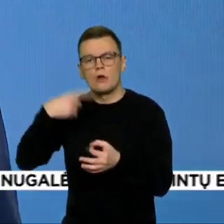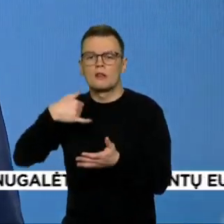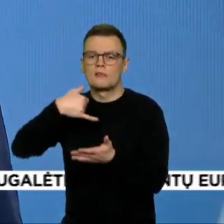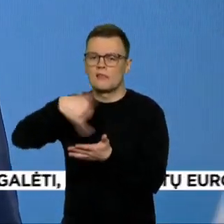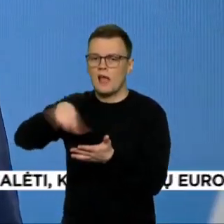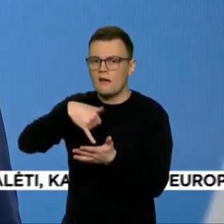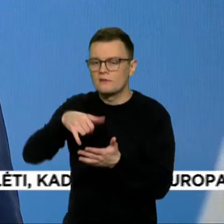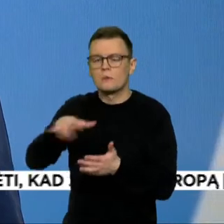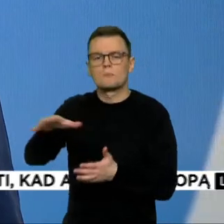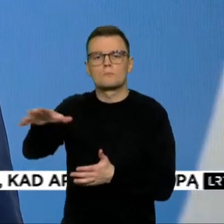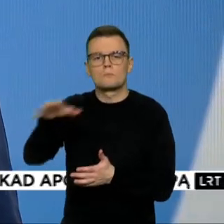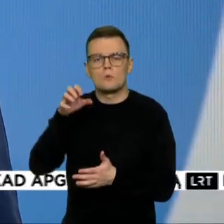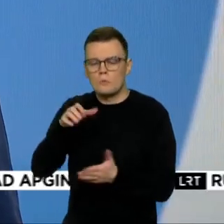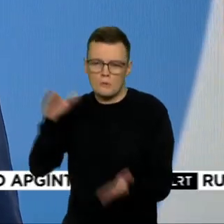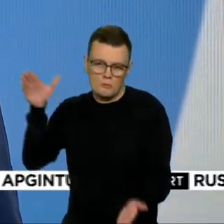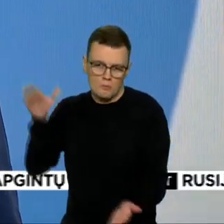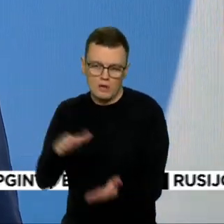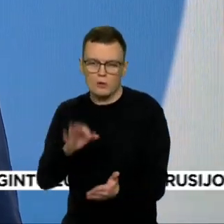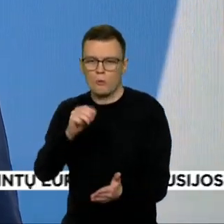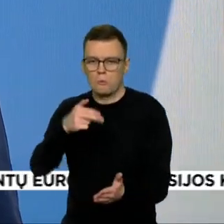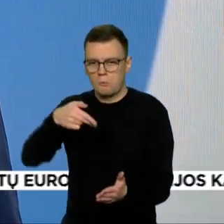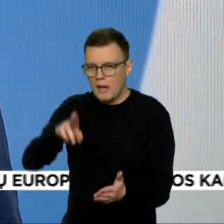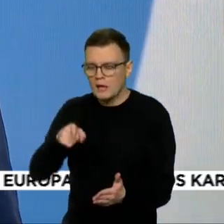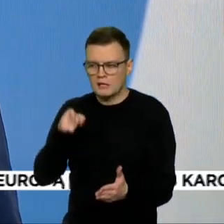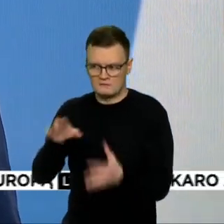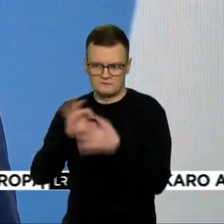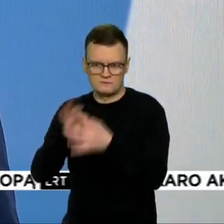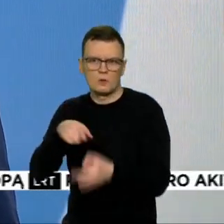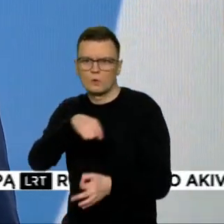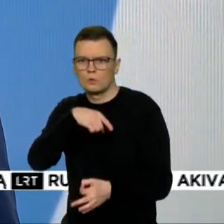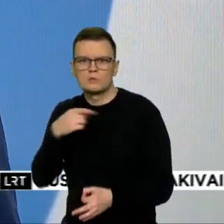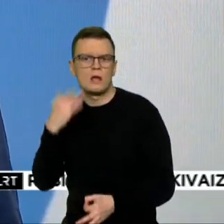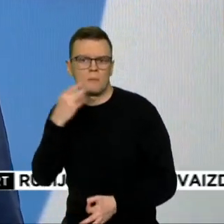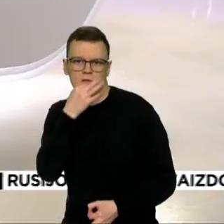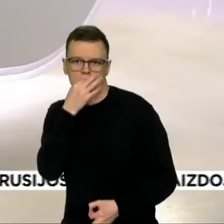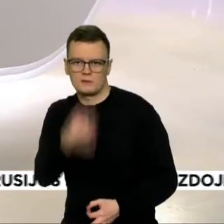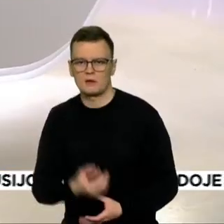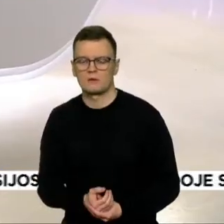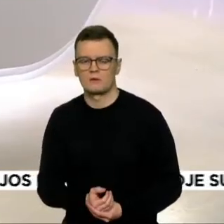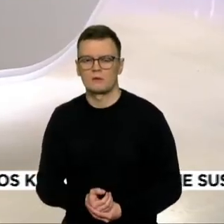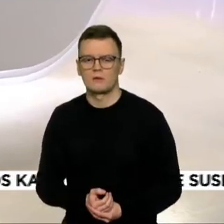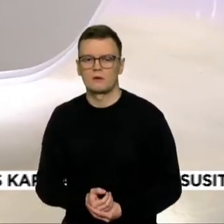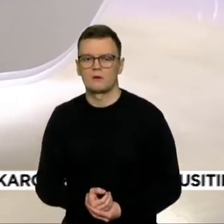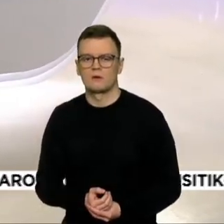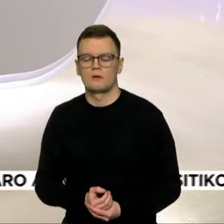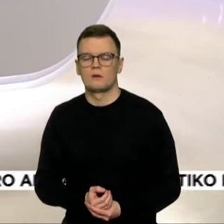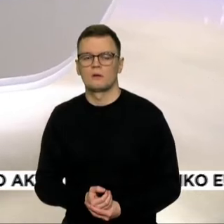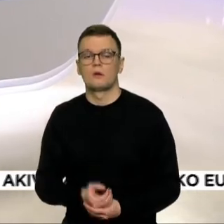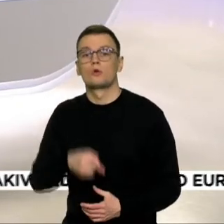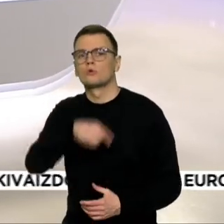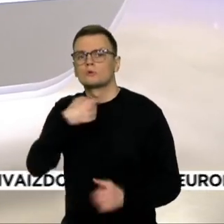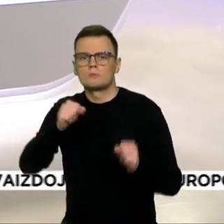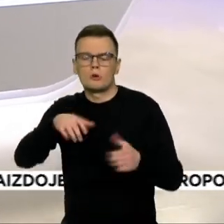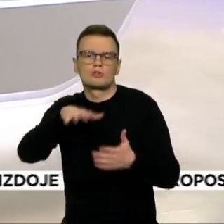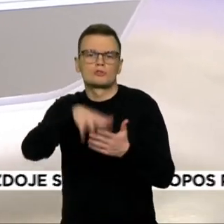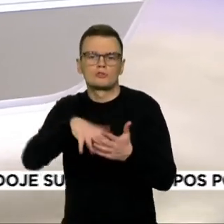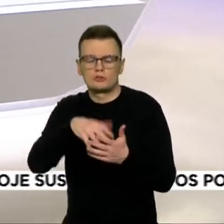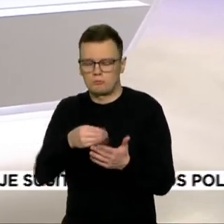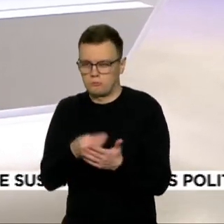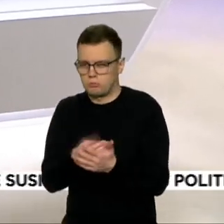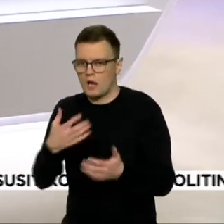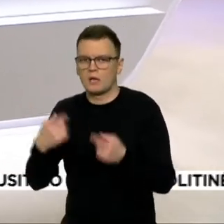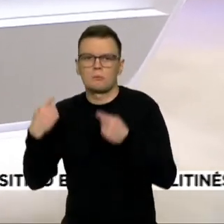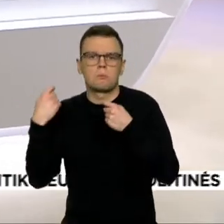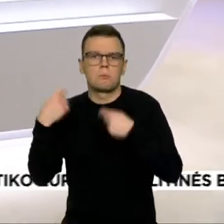susivienijo su Rusija. Sprendimas leis Maskvai toliau brangiai pardavinėti naftą. Didžiausiai įteka kainoms organizacijoje darantys Saudo